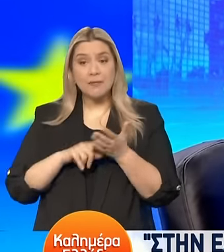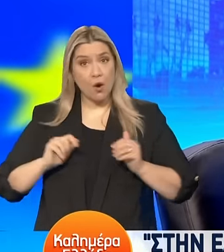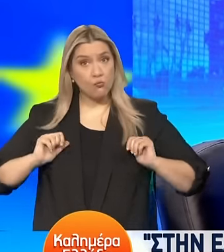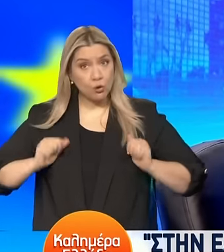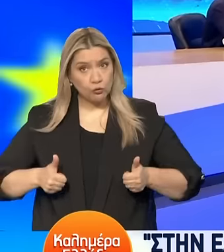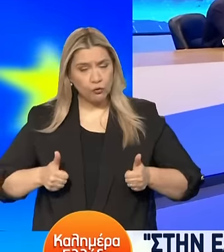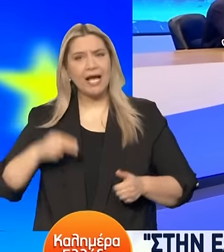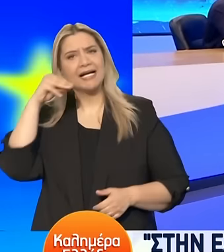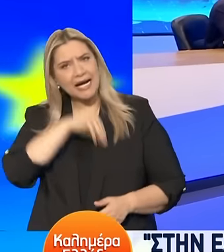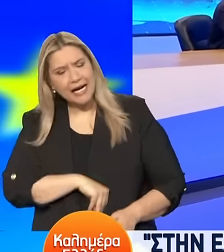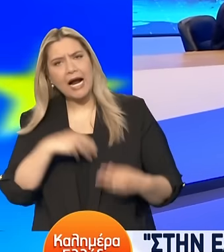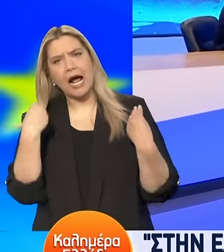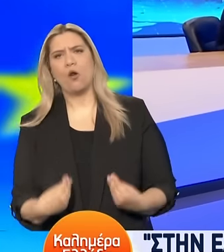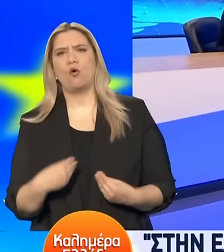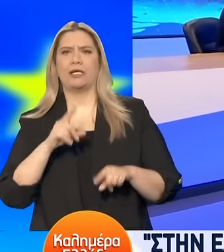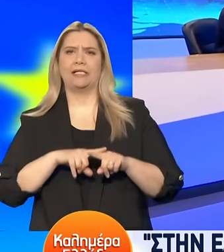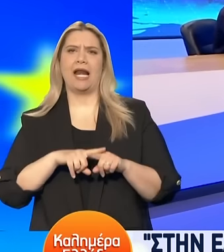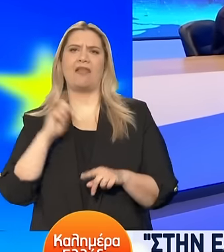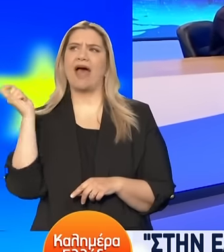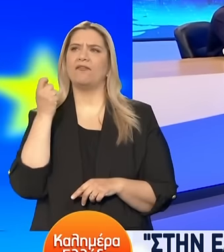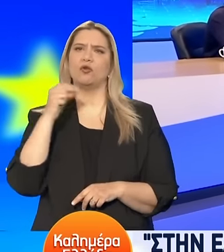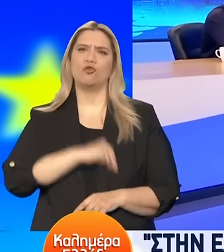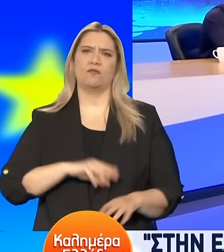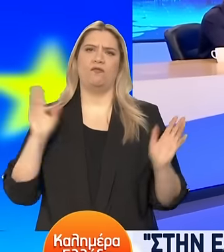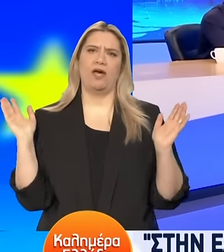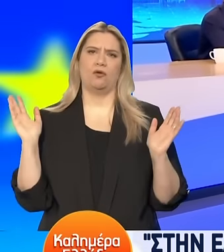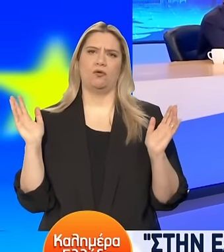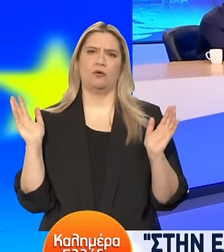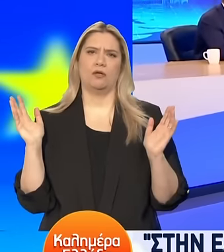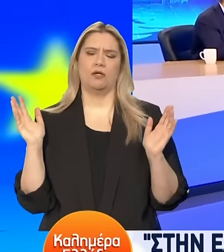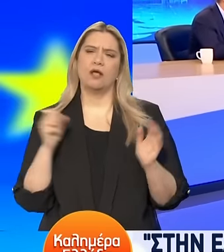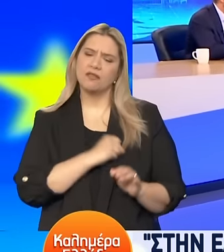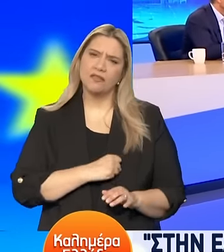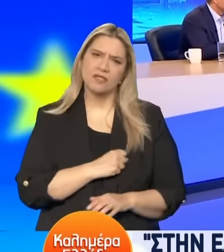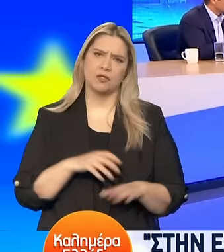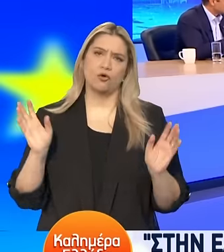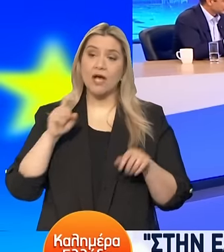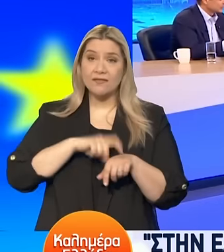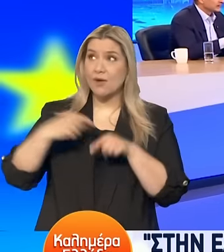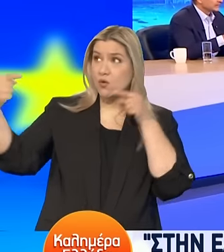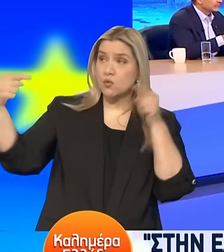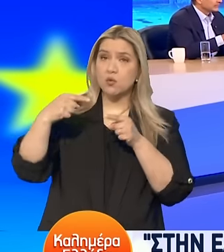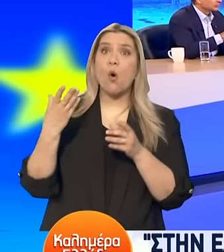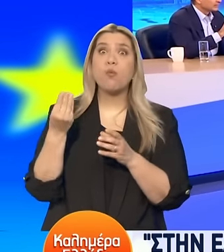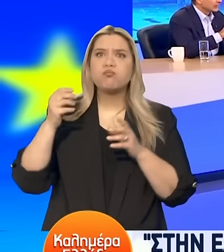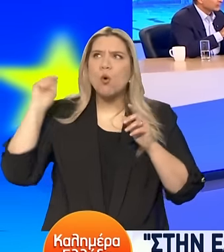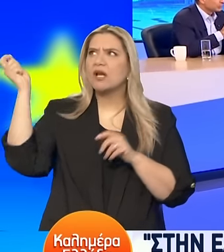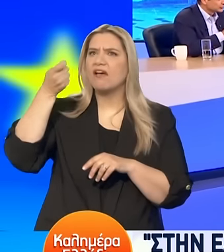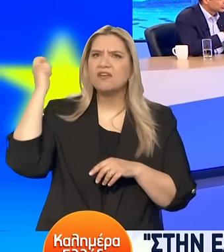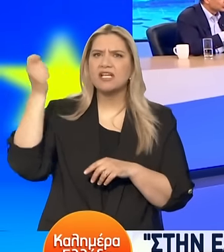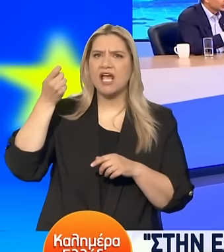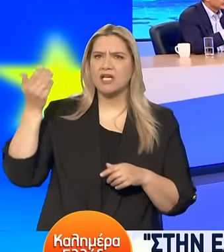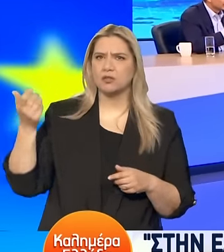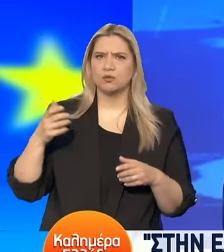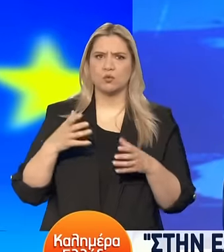εθνικό και όχι κομματικό χαρατήρα. Να εμείς παίρνουμε και δεν είναι εύκολο αυτό. Τα βάζουμε με πολύ μεγάλες πολιεθνικές. Όμως ερχόμαστε και πατάμε πάνω σε ένα μεγάλο